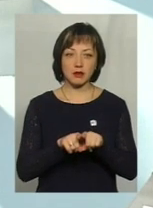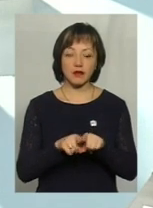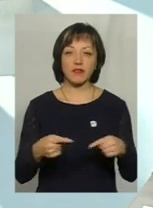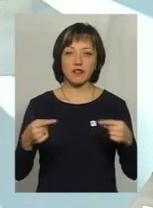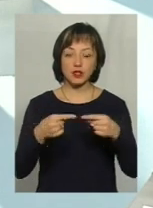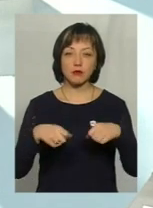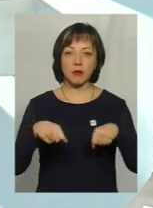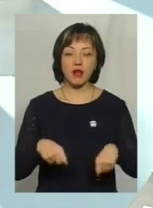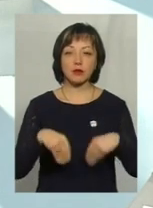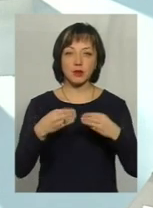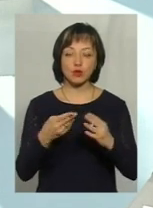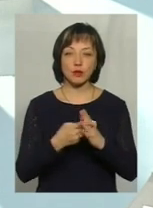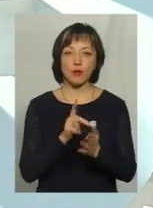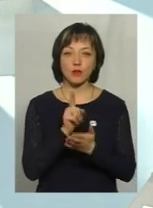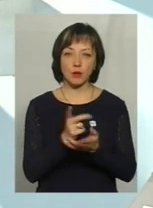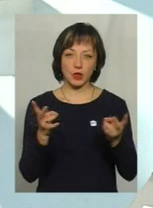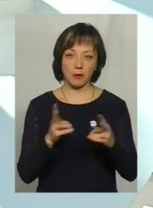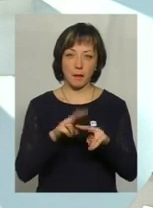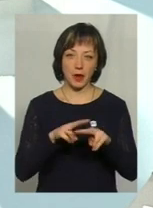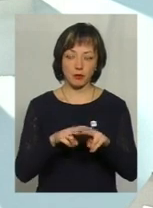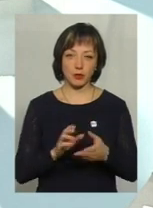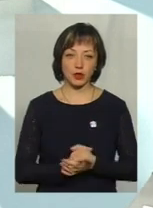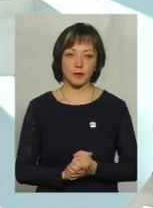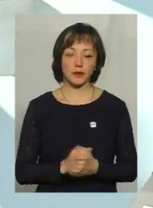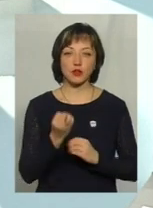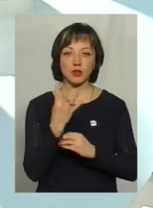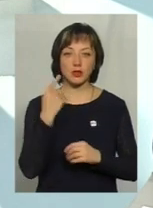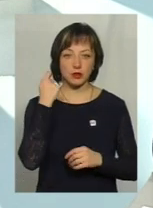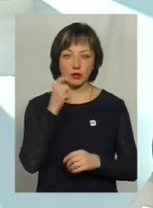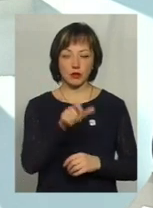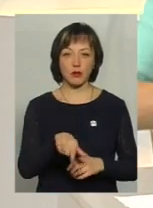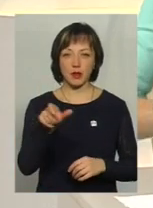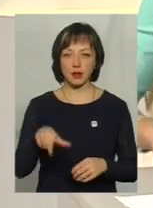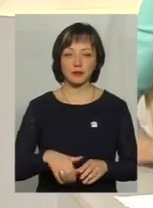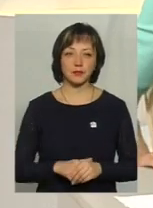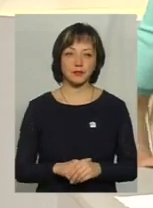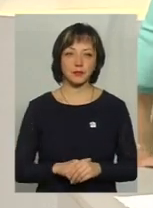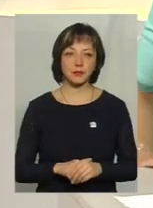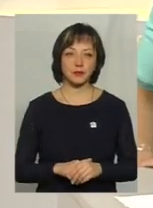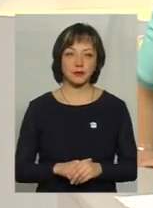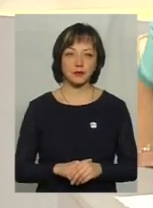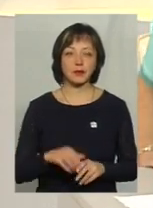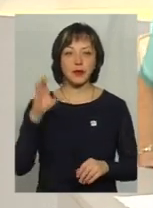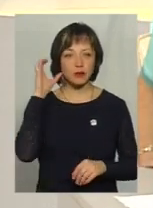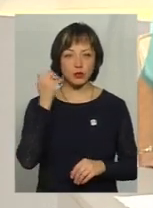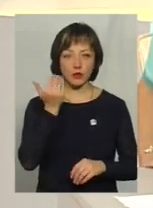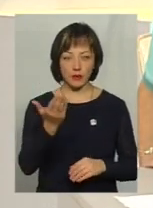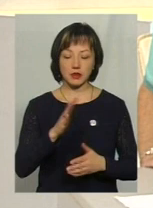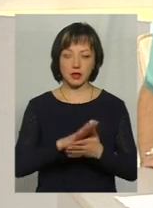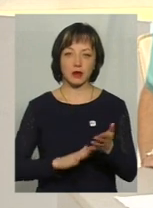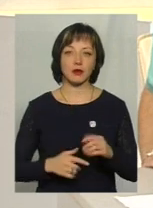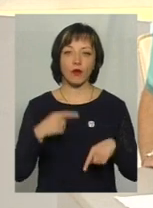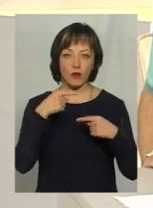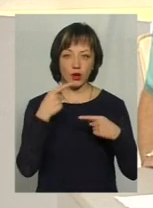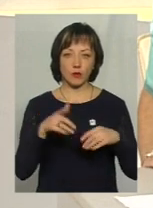права для призначення субсидії обов'язково потрібен паспорт для 14-річних громадян. Дякую за відповідь. Слухаємо глядача. Говоріть,